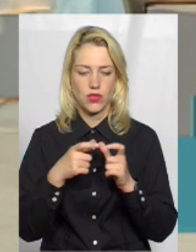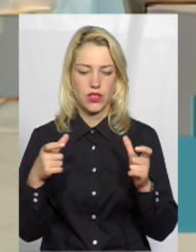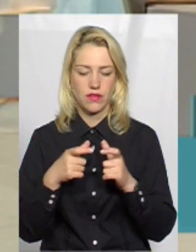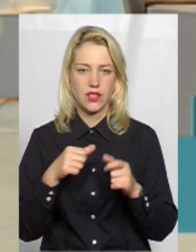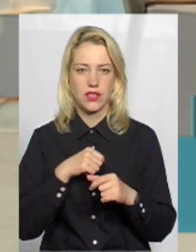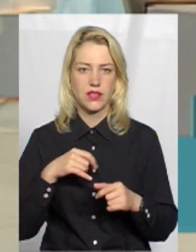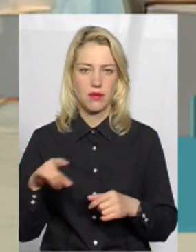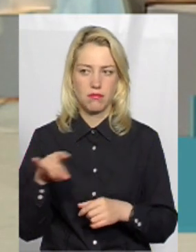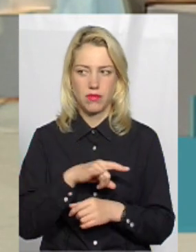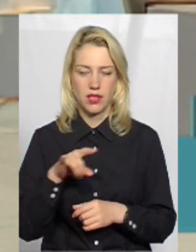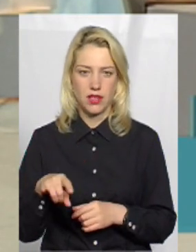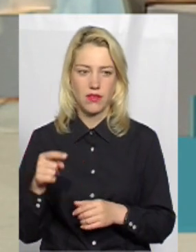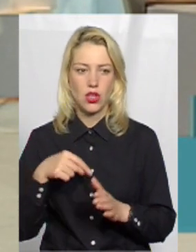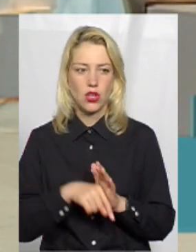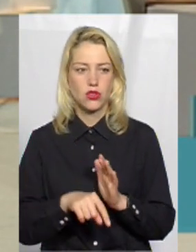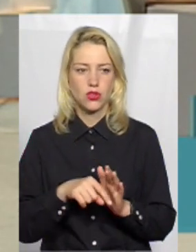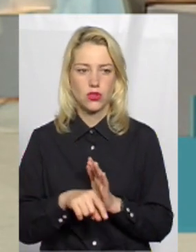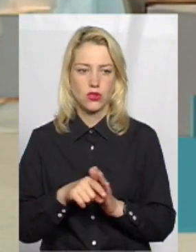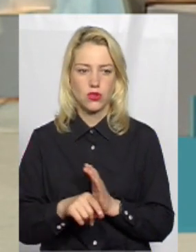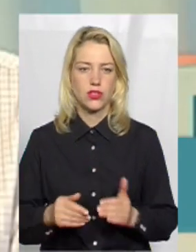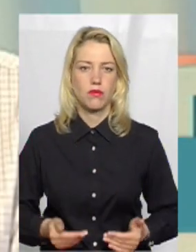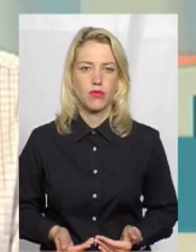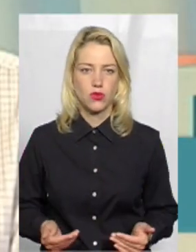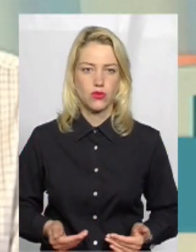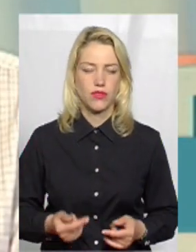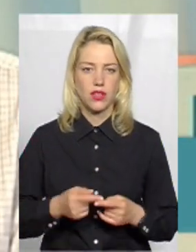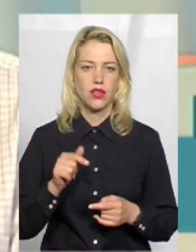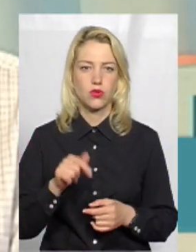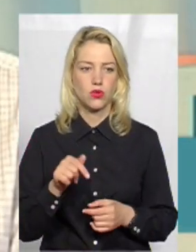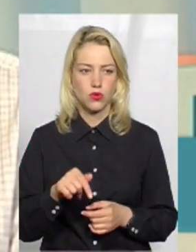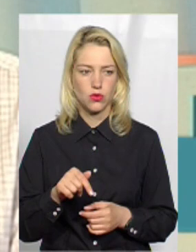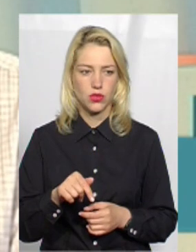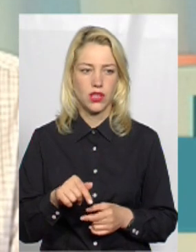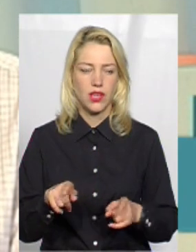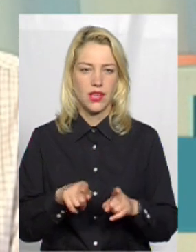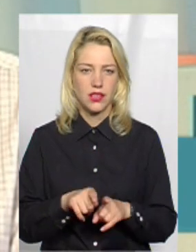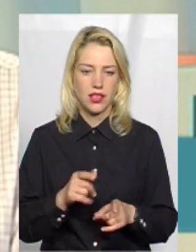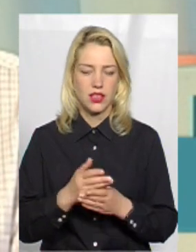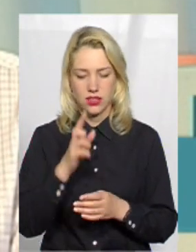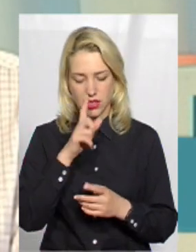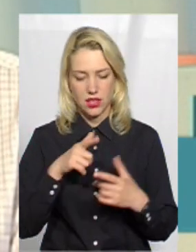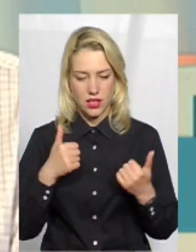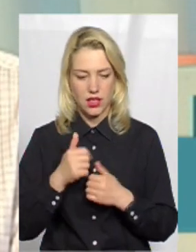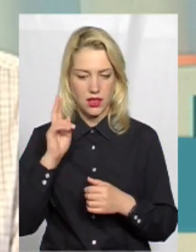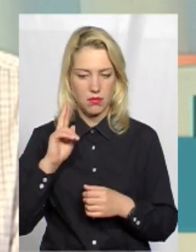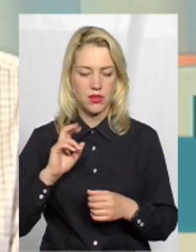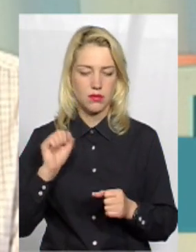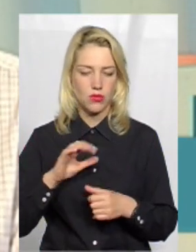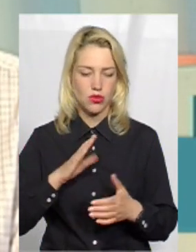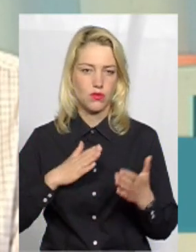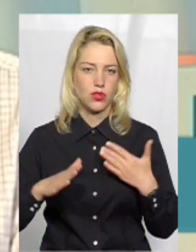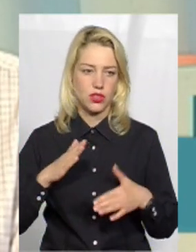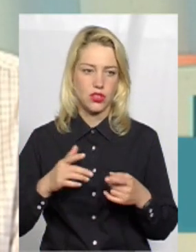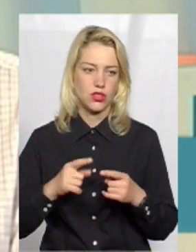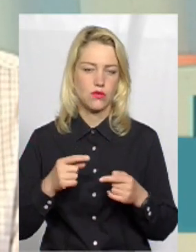переліт. Що стосується проживання, то тут теж країни Балтії можуть потішити, тому що,